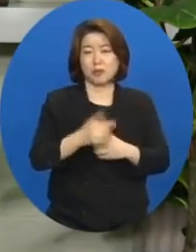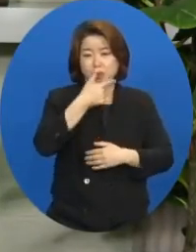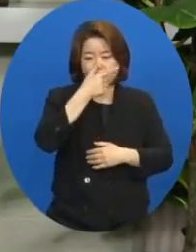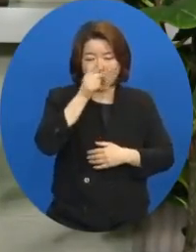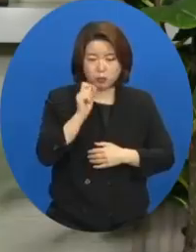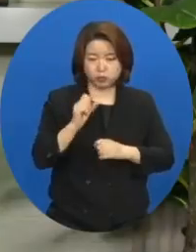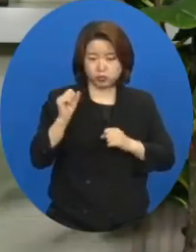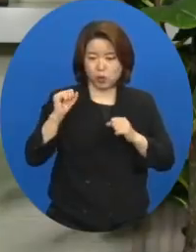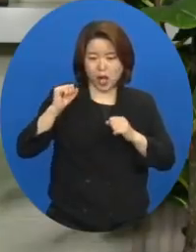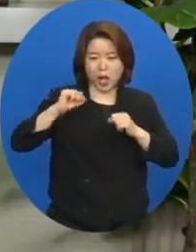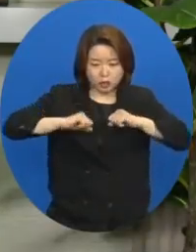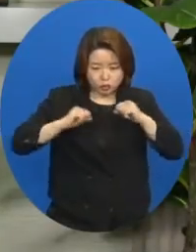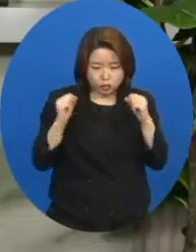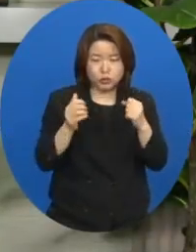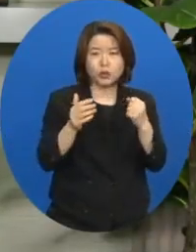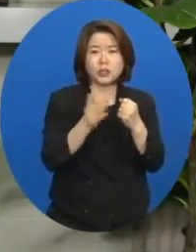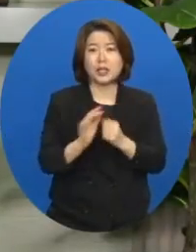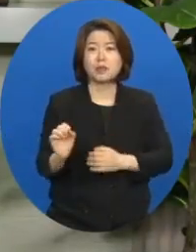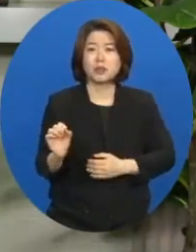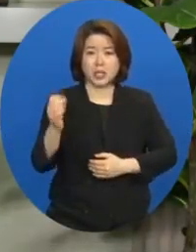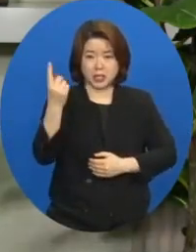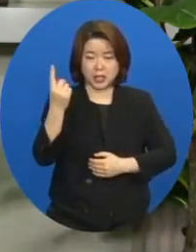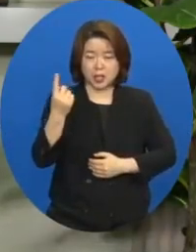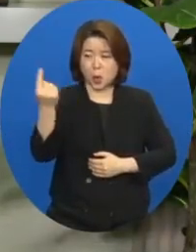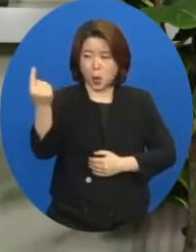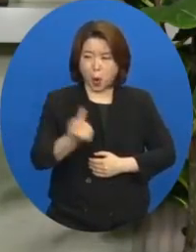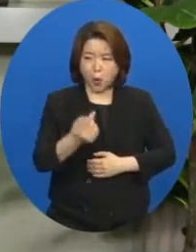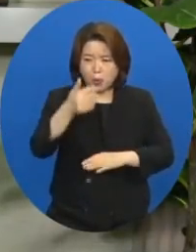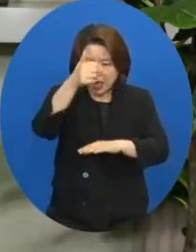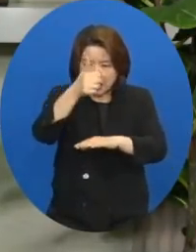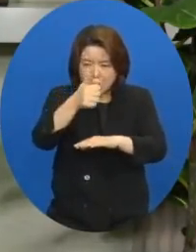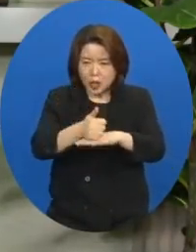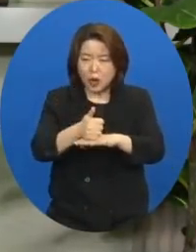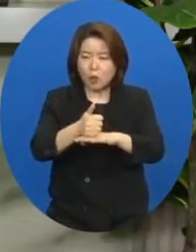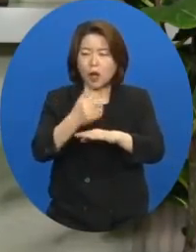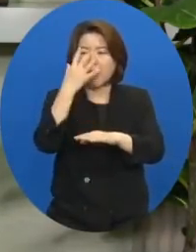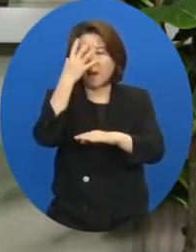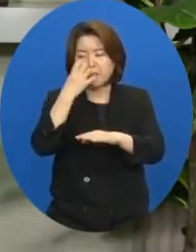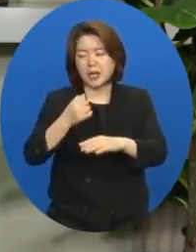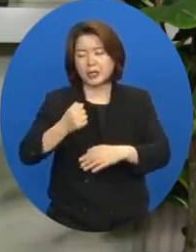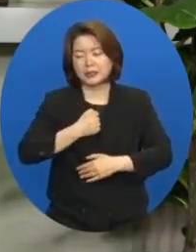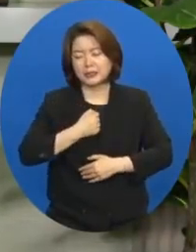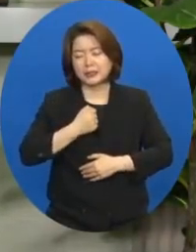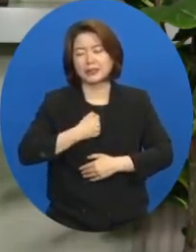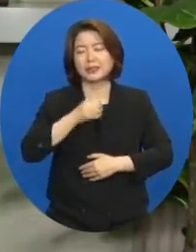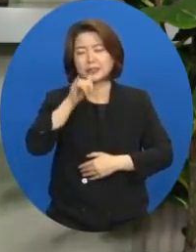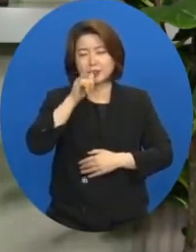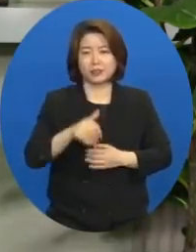순종으로 인하여 오는 비참한 대가에 대한 탄식인 것입니다.